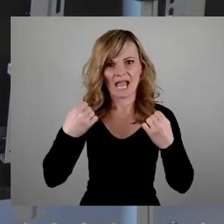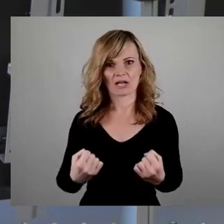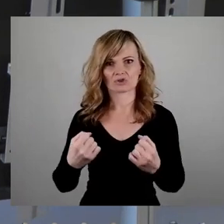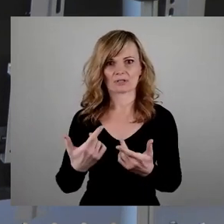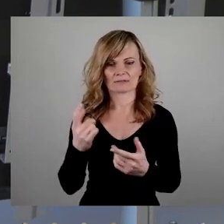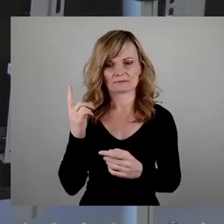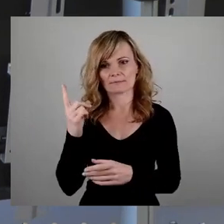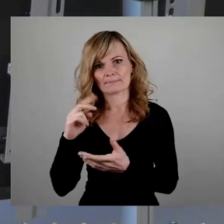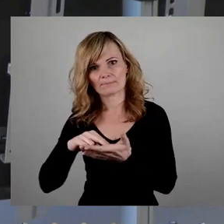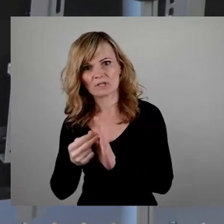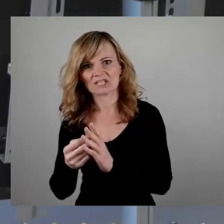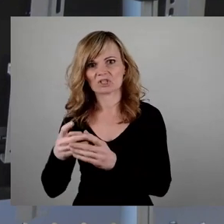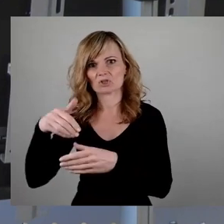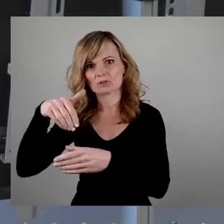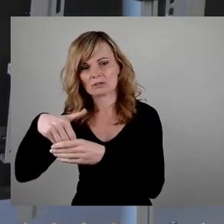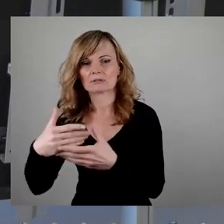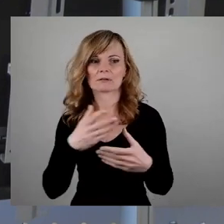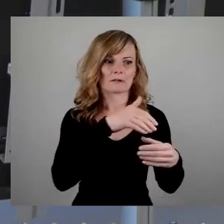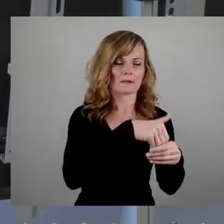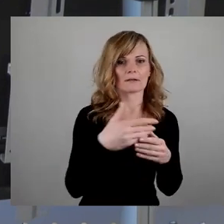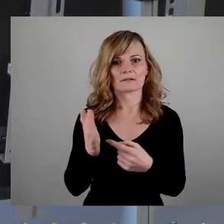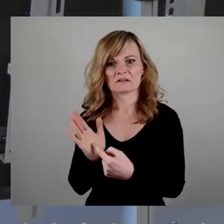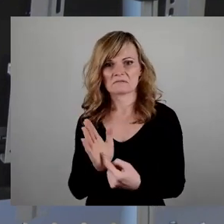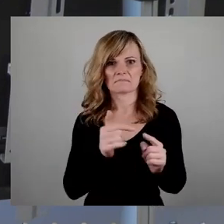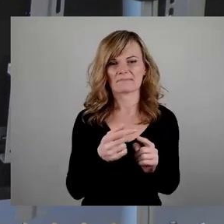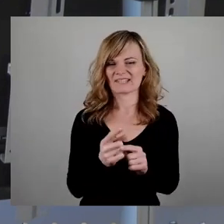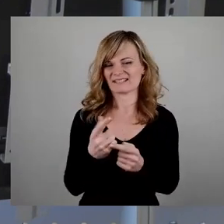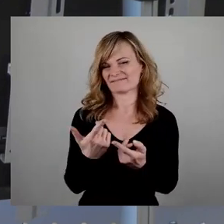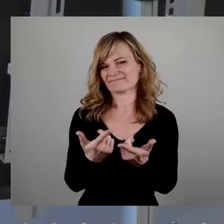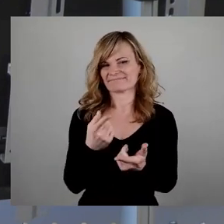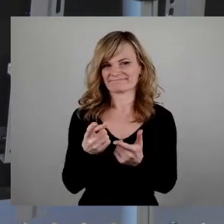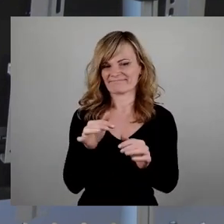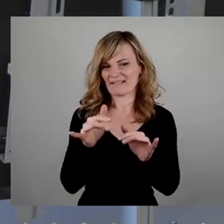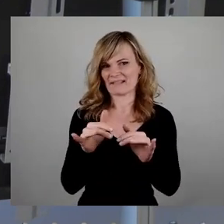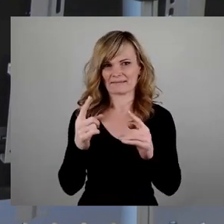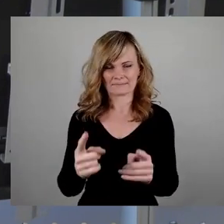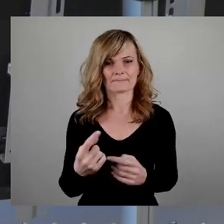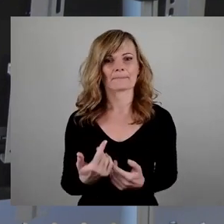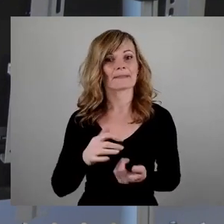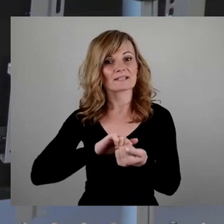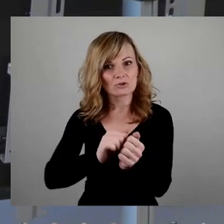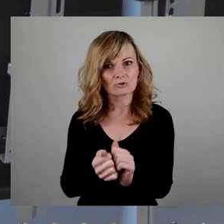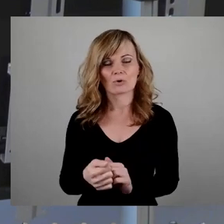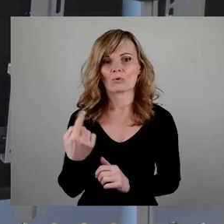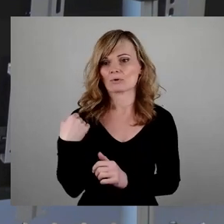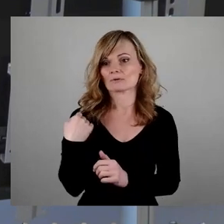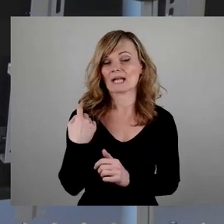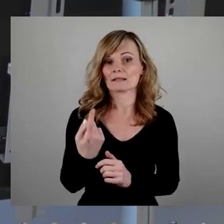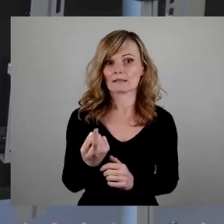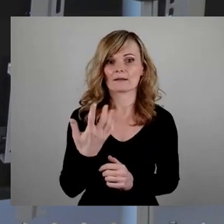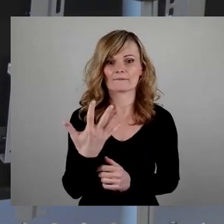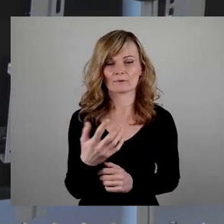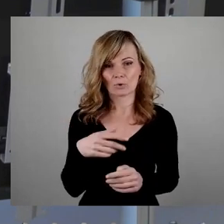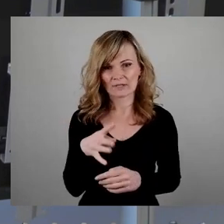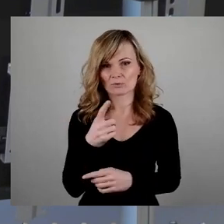und instrumentalisiert wurde. Die Zerstörung Dresdens wurde ab 1950 nicht zum ersten Mal instrumentalisiert, nachdem die